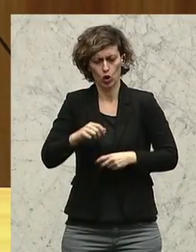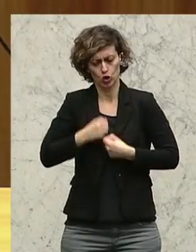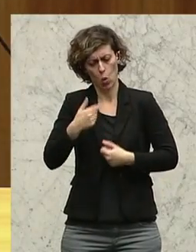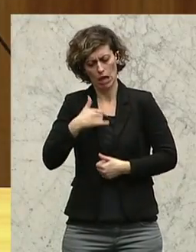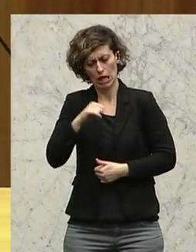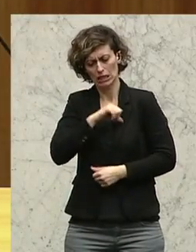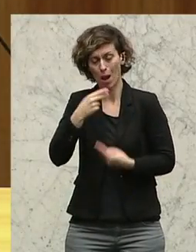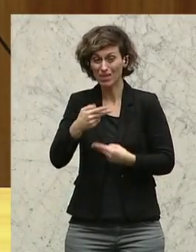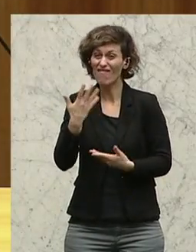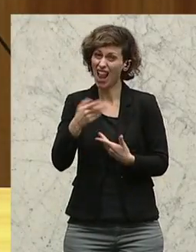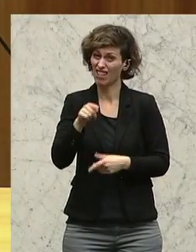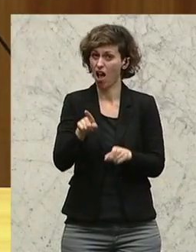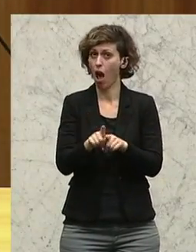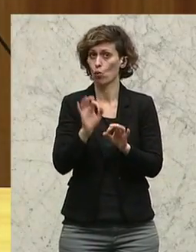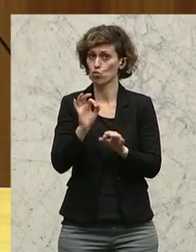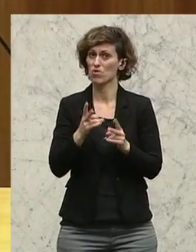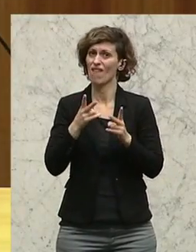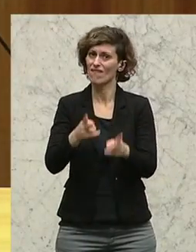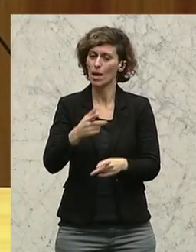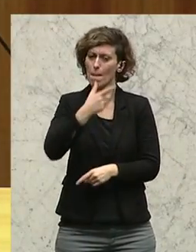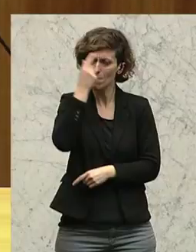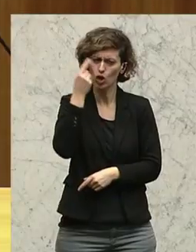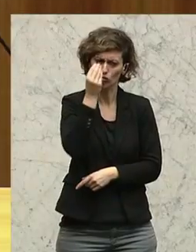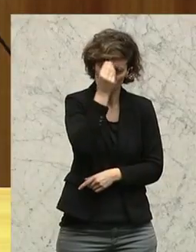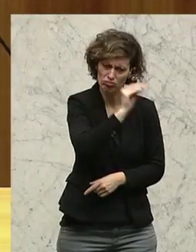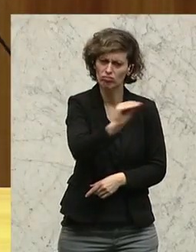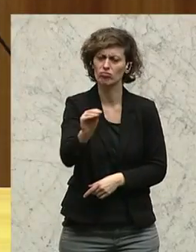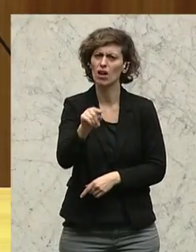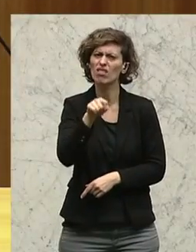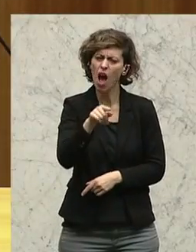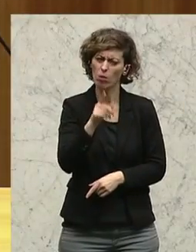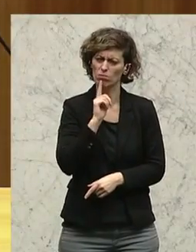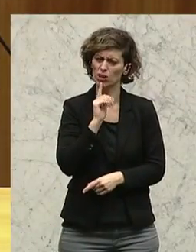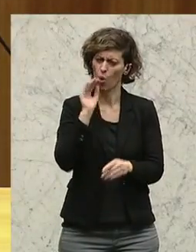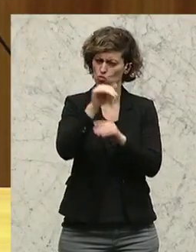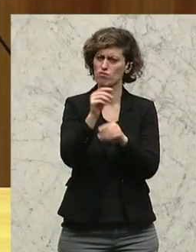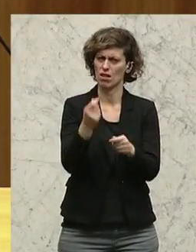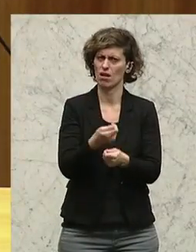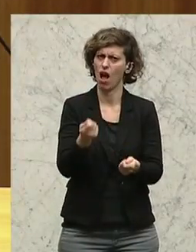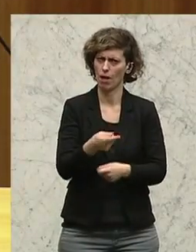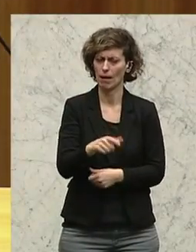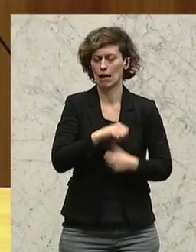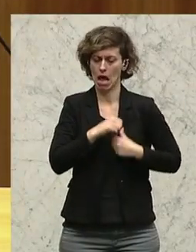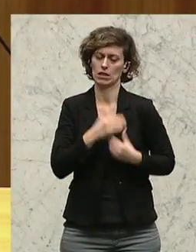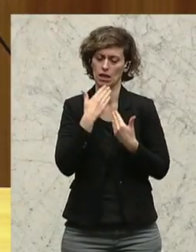wäre auch ein guter Weg, hin und wieder die Menschen darauf hinzuweisen, dass sie es übertreiben. Herzlichen Dank.